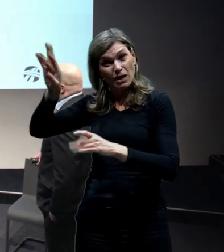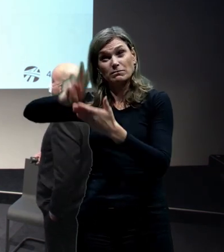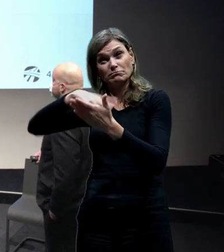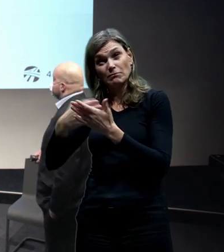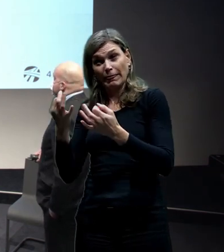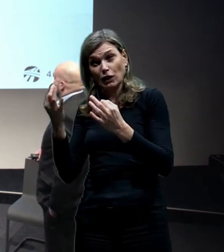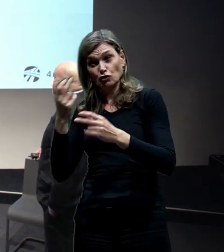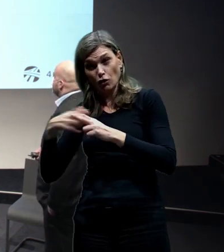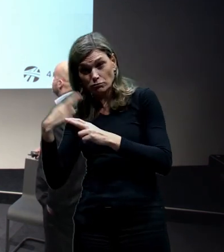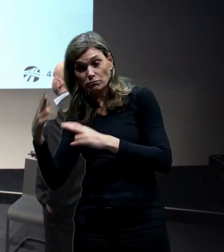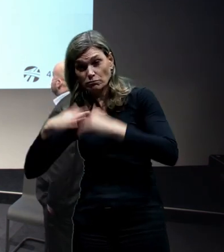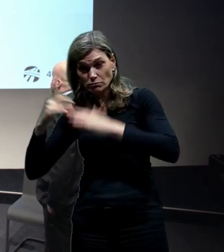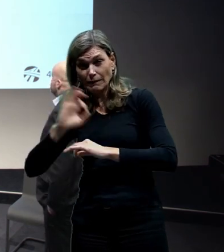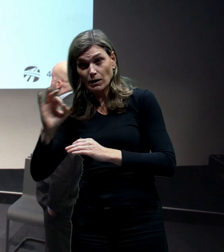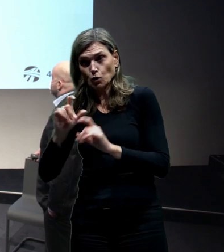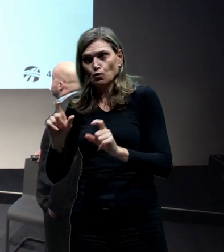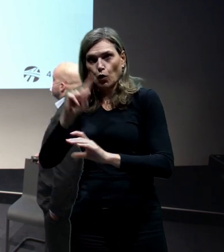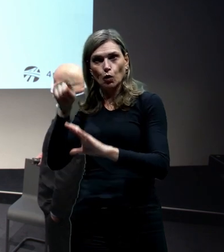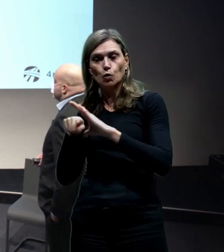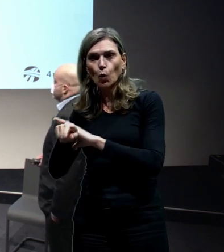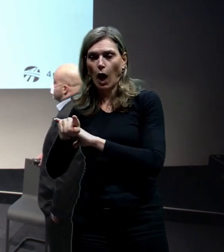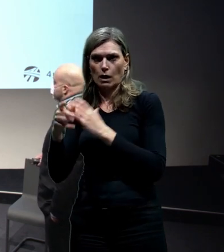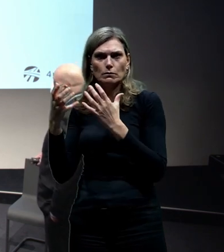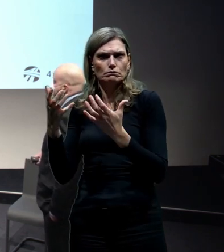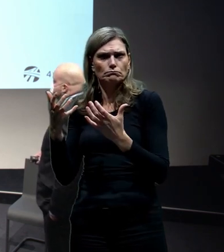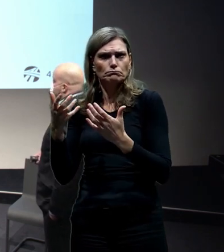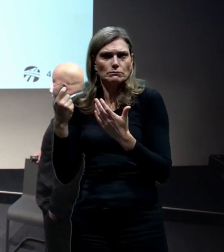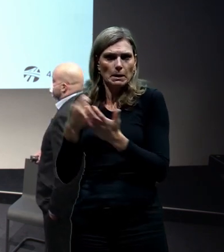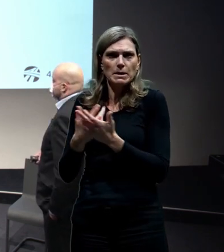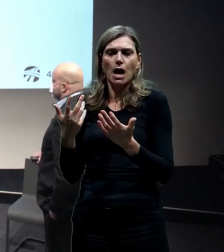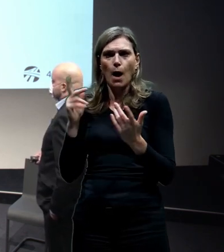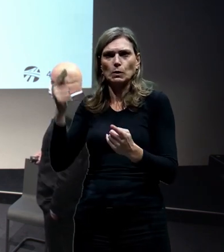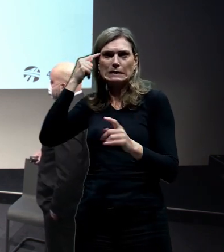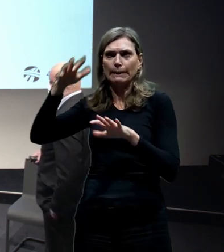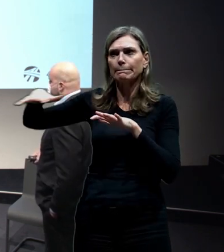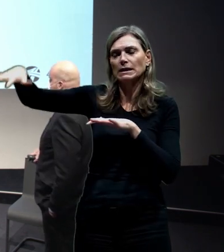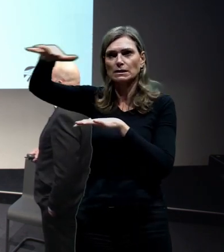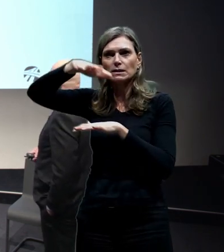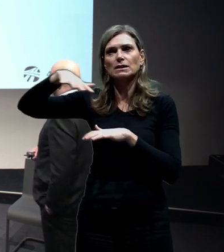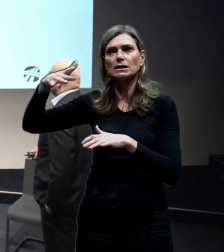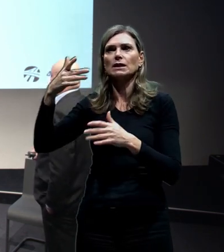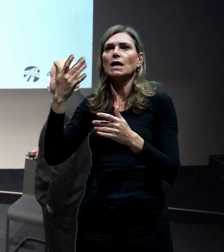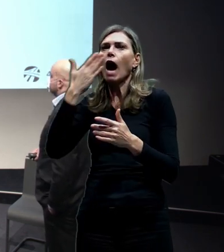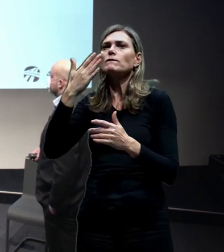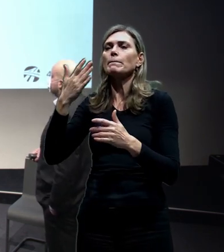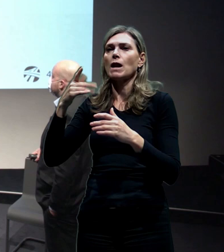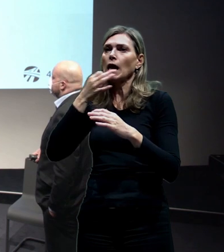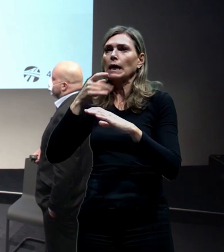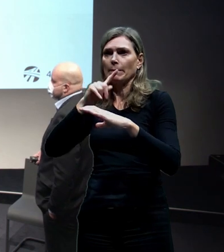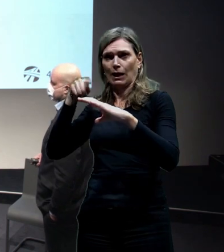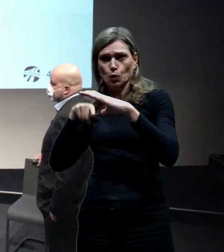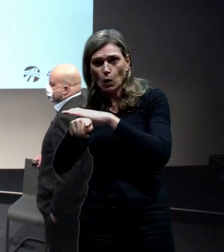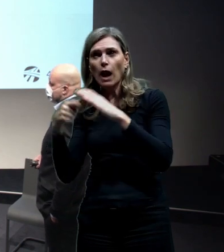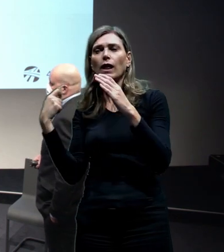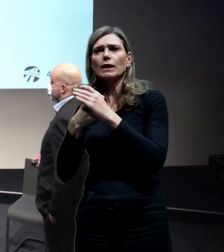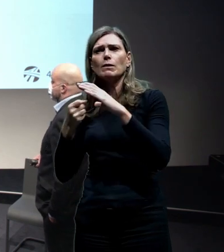tunelové stavby, to znamená, je potřeba zachovat jakési nadloží, zejména u ražených tunelů,